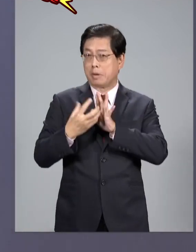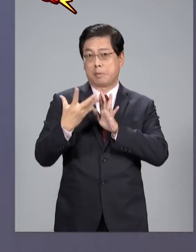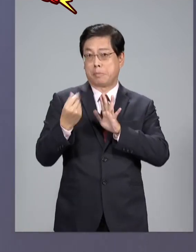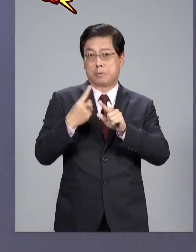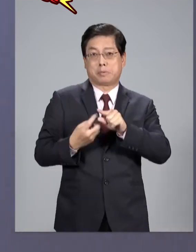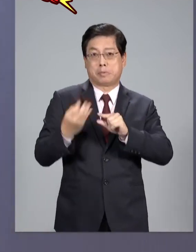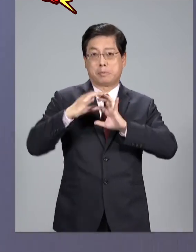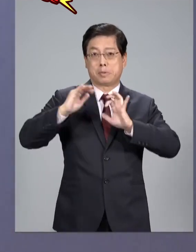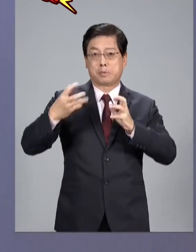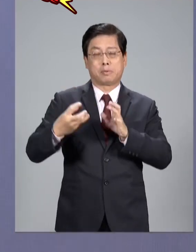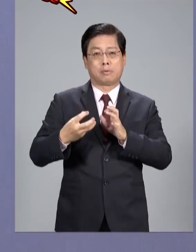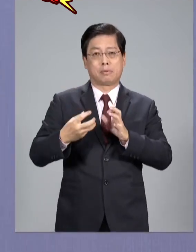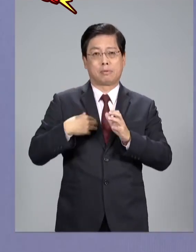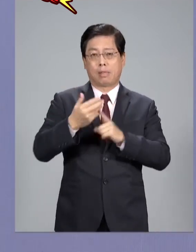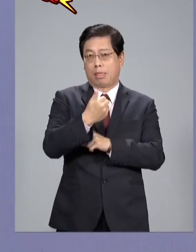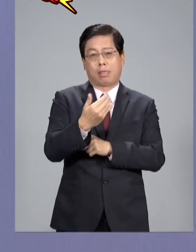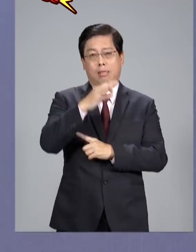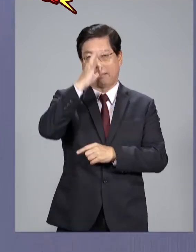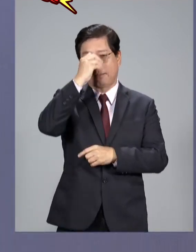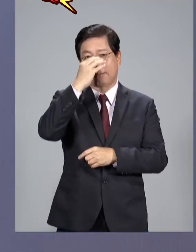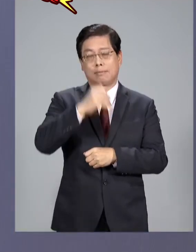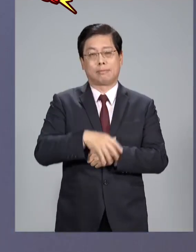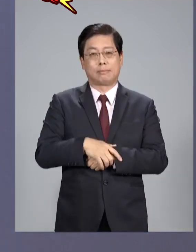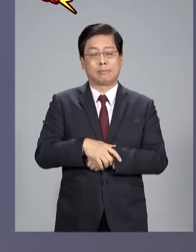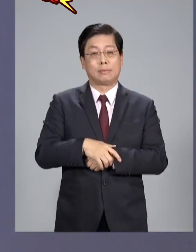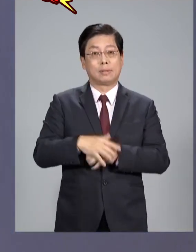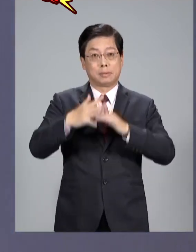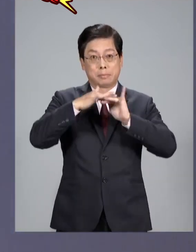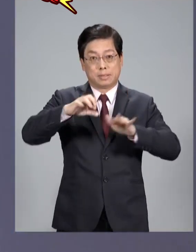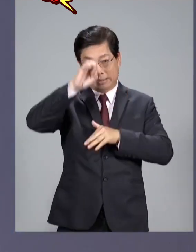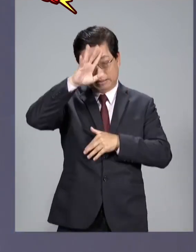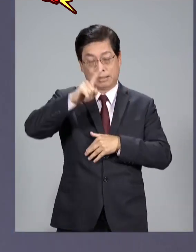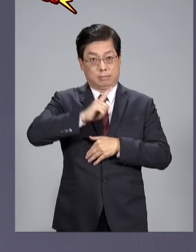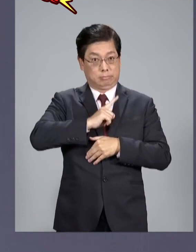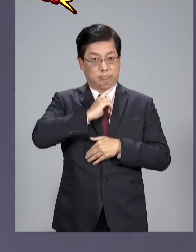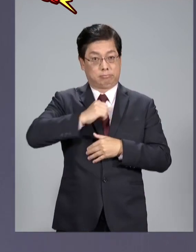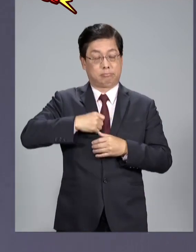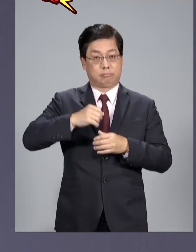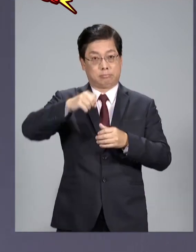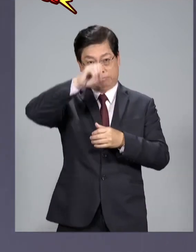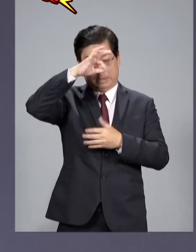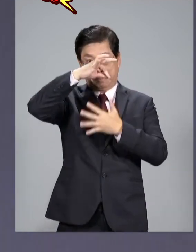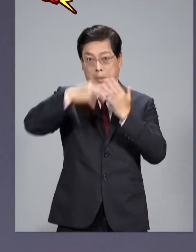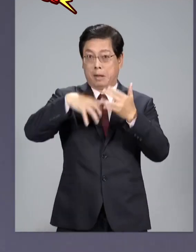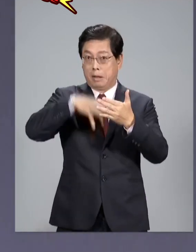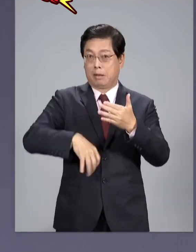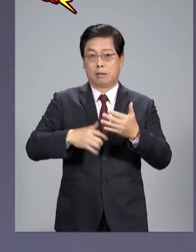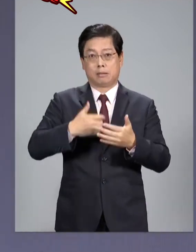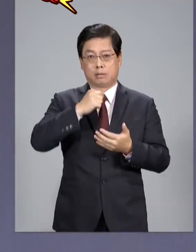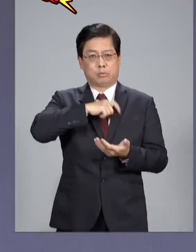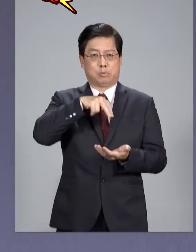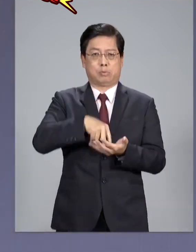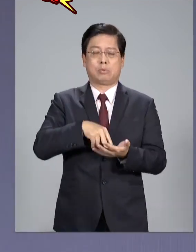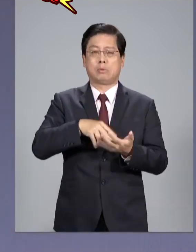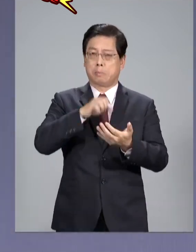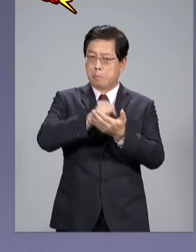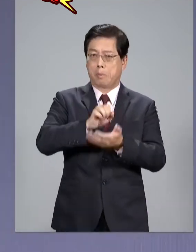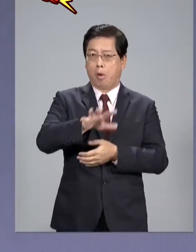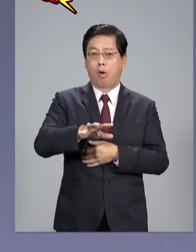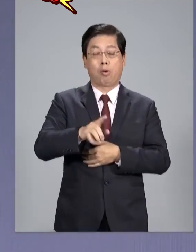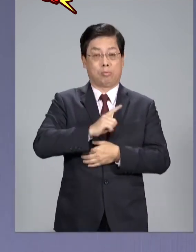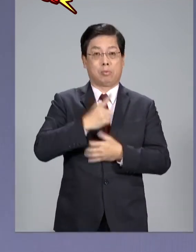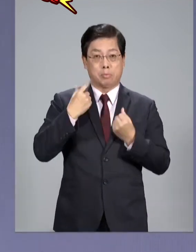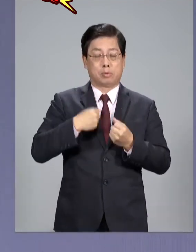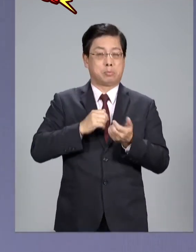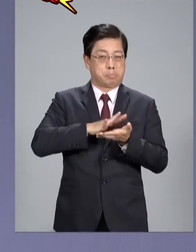民國的標誌都沒有國旗的標誌那民進黨的黨綱民進黨的黨綱不是就是台獨黨綱嗎那台獨不